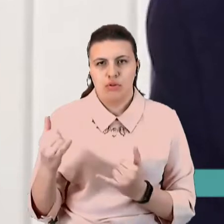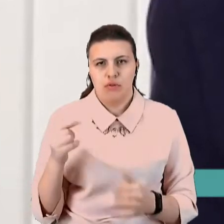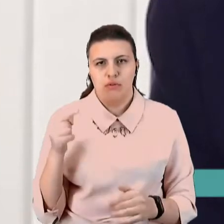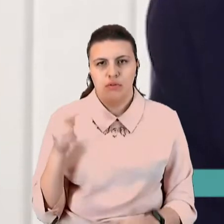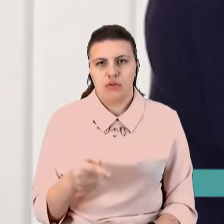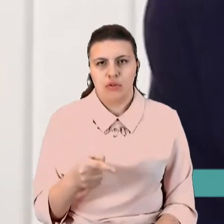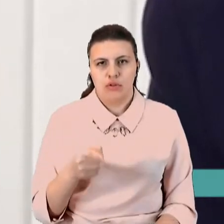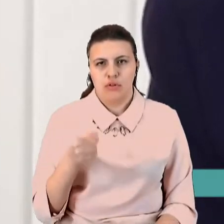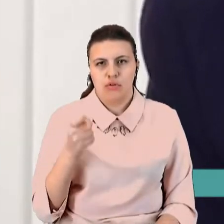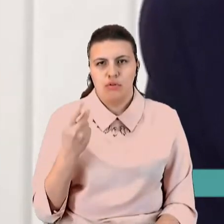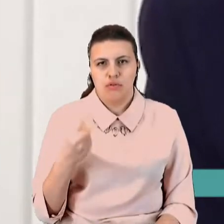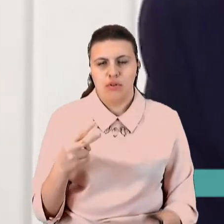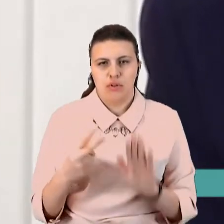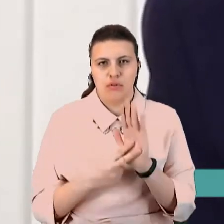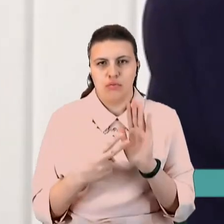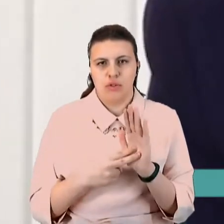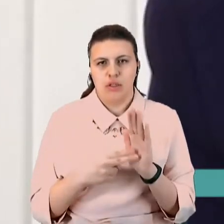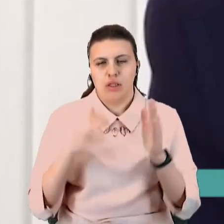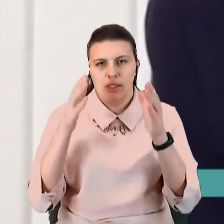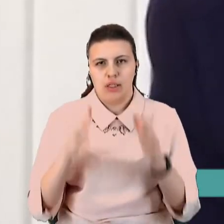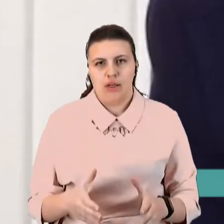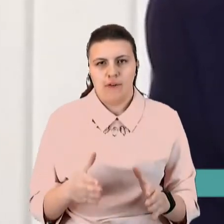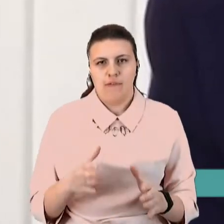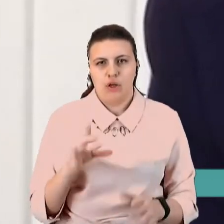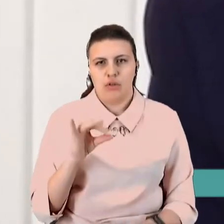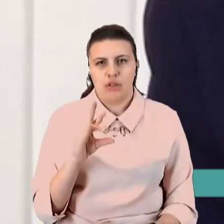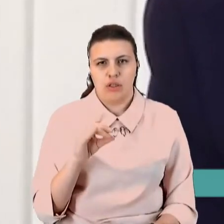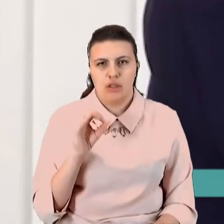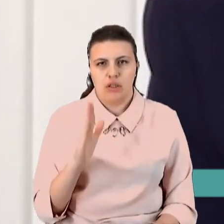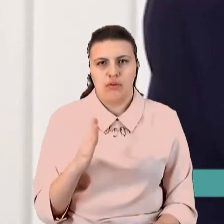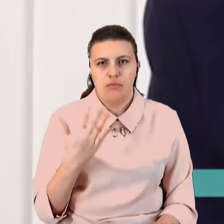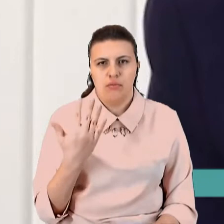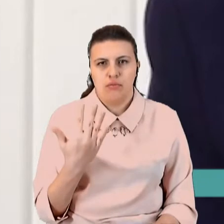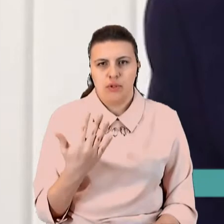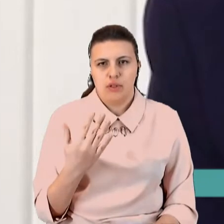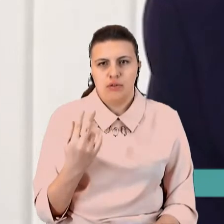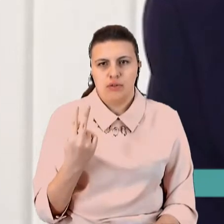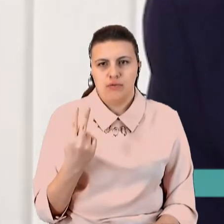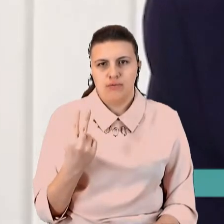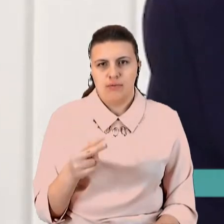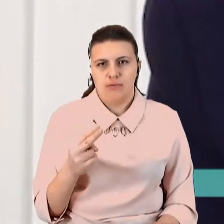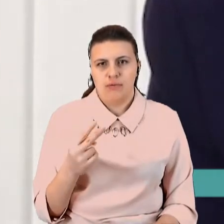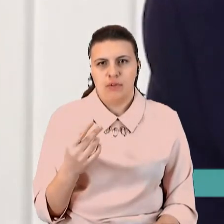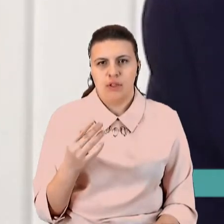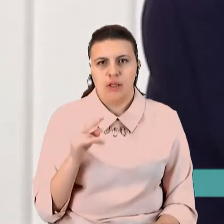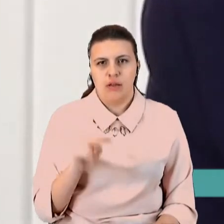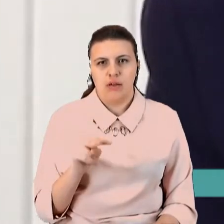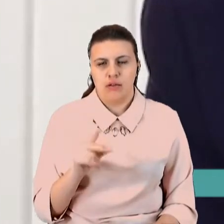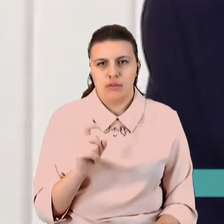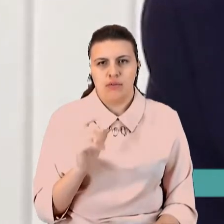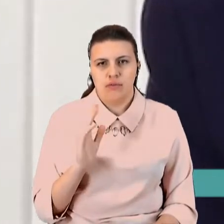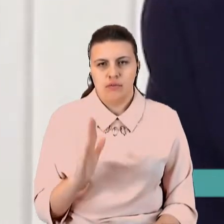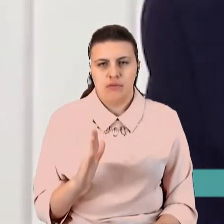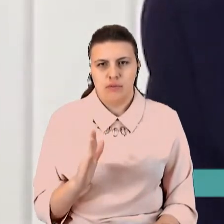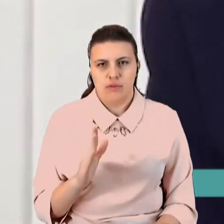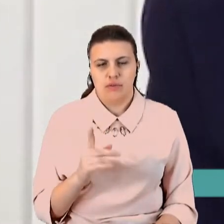кисневих концентраторів, 50 та 20 літрів за хвилину, які просуваються